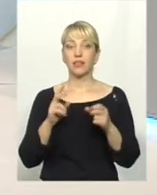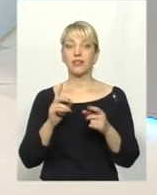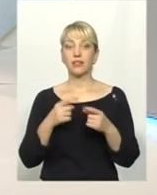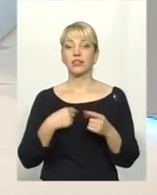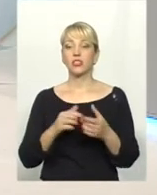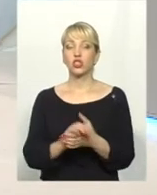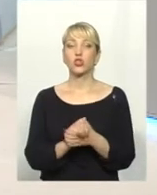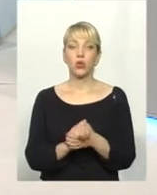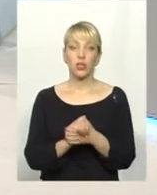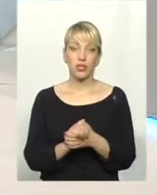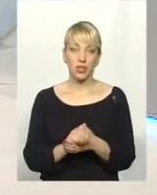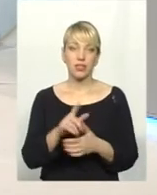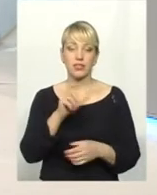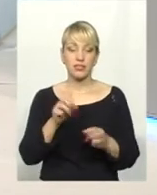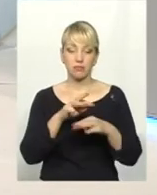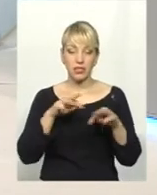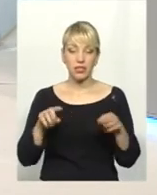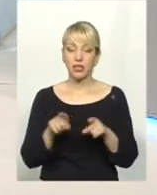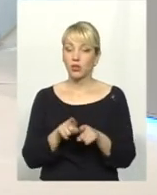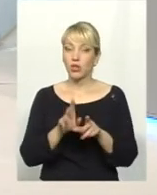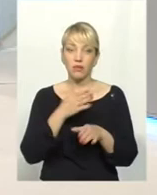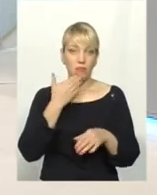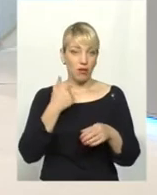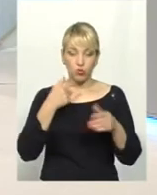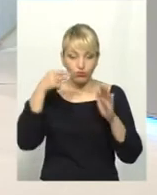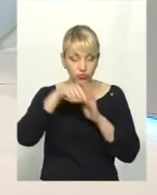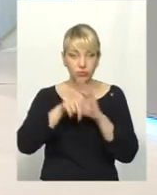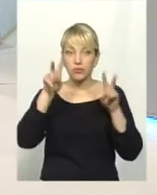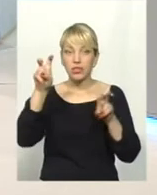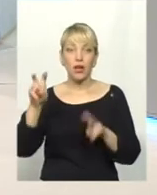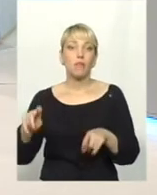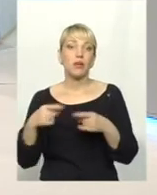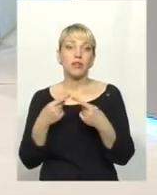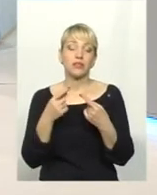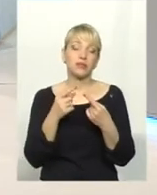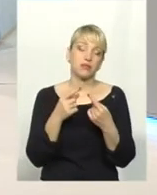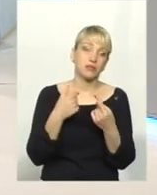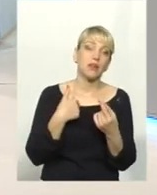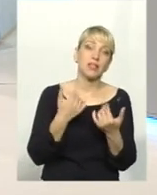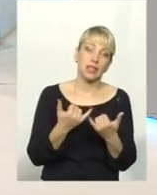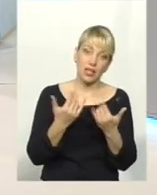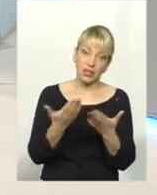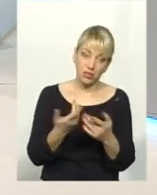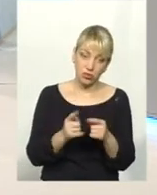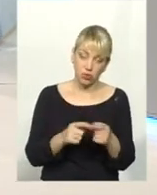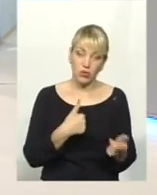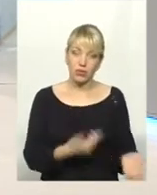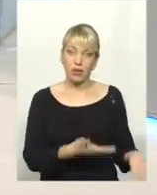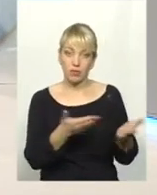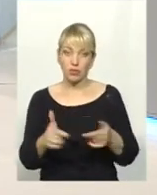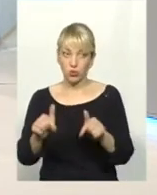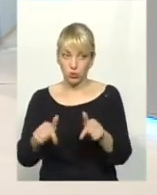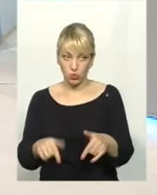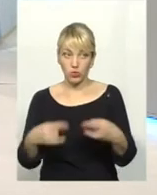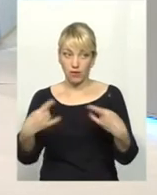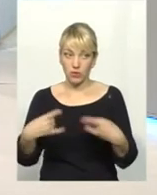міністром, і теж не в темі щодо настільки глибокої, як ви. Для цього безпосередньо я вас і запросила в студію, або